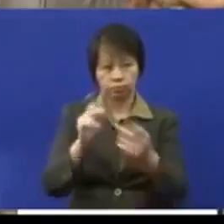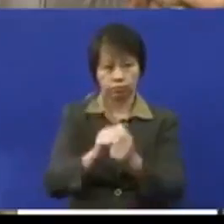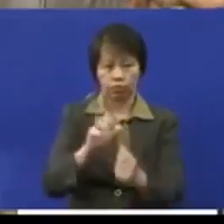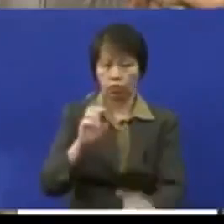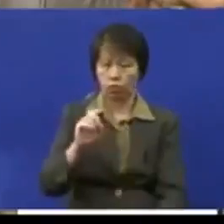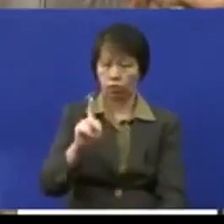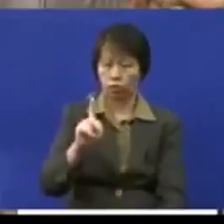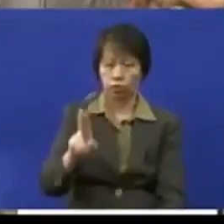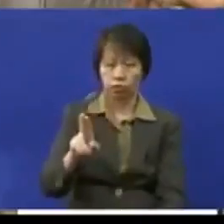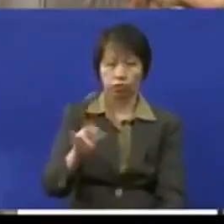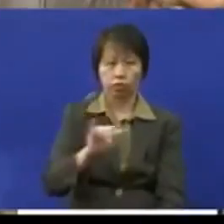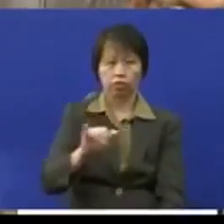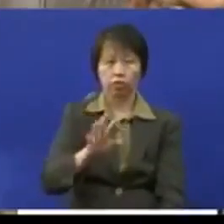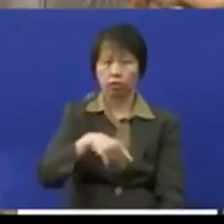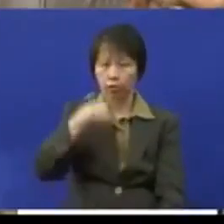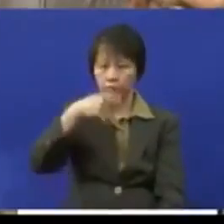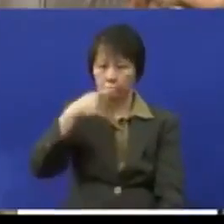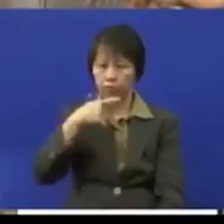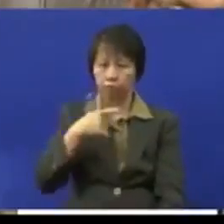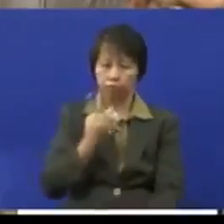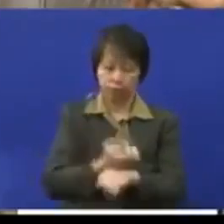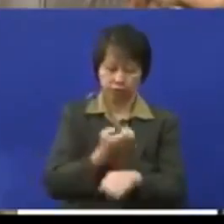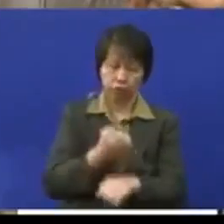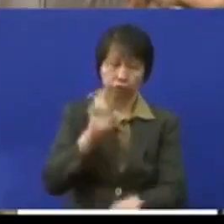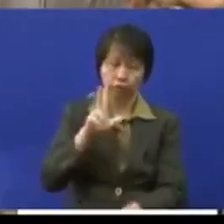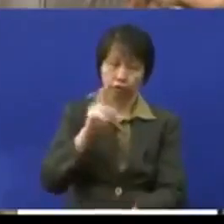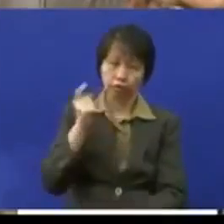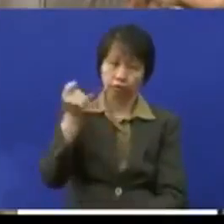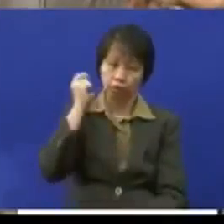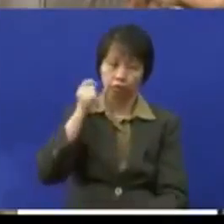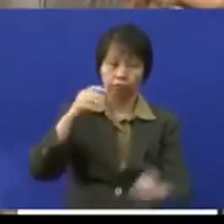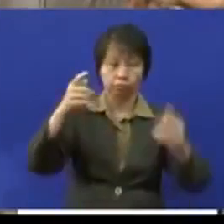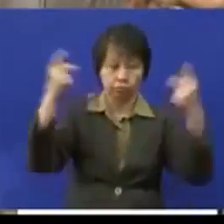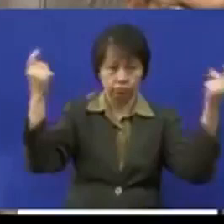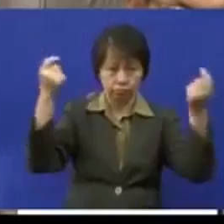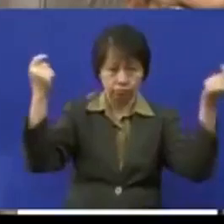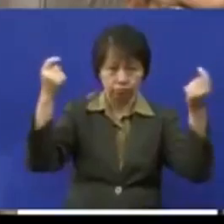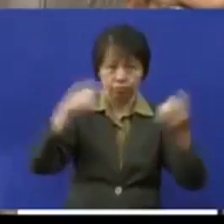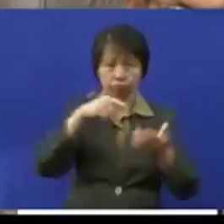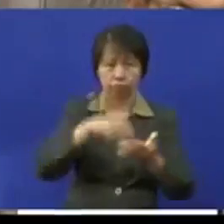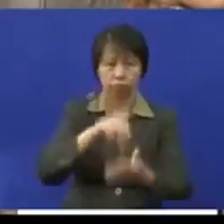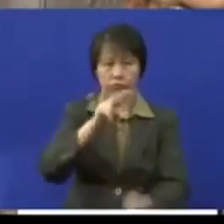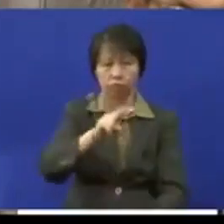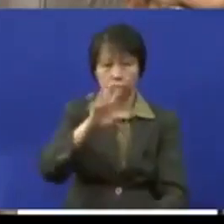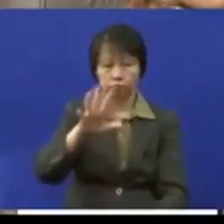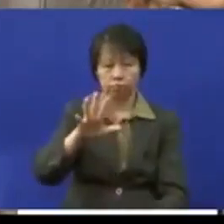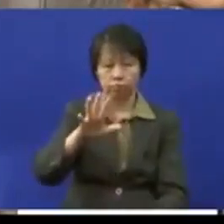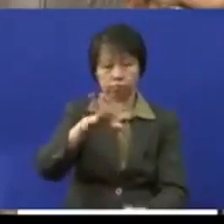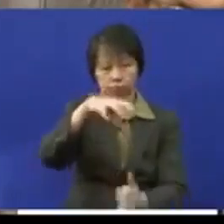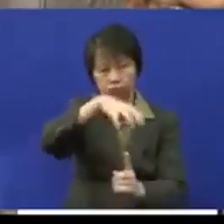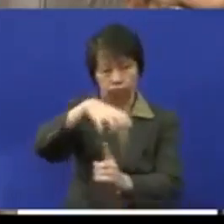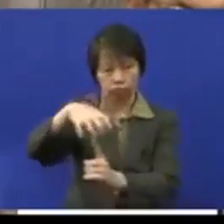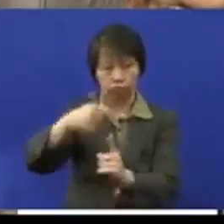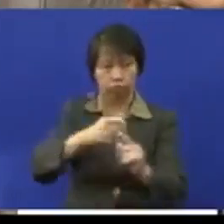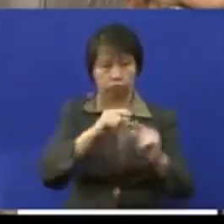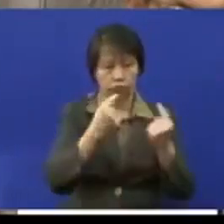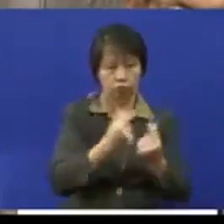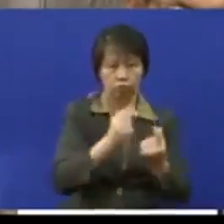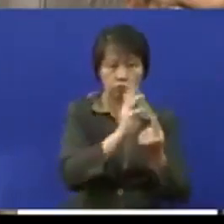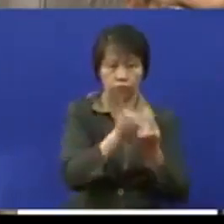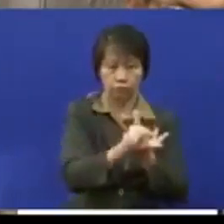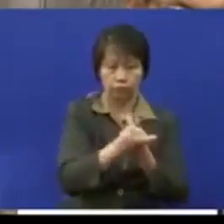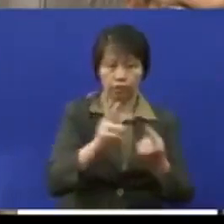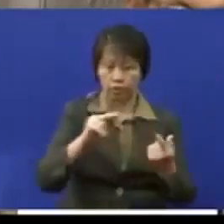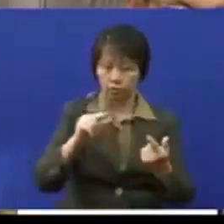yang disebut oleh Batu 3 sebentar tadi dalam karnival ini dijangka 20 pempamer terdiri pada kumpulan majikan